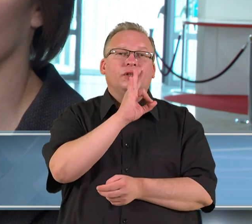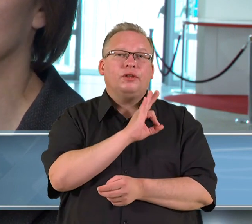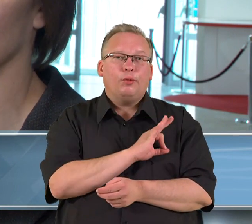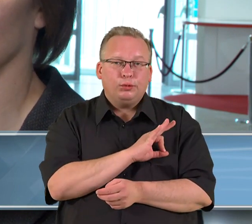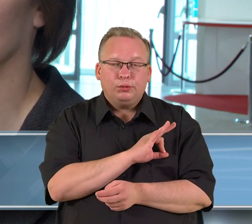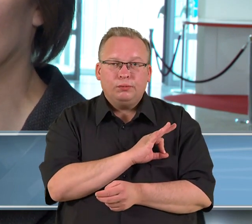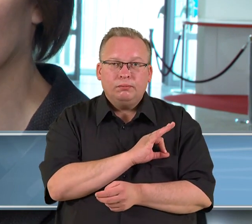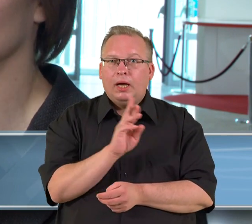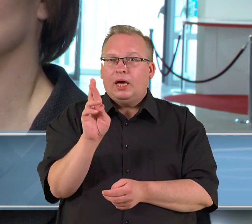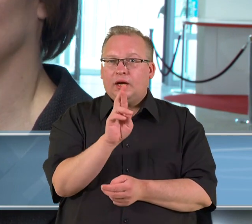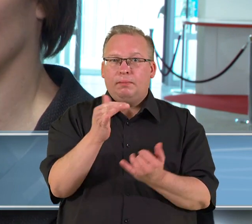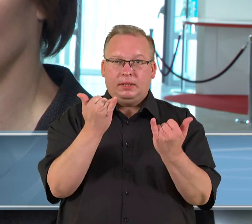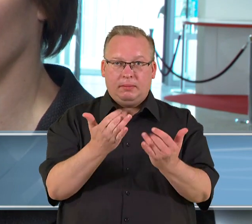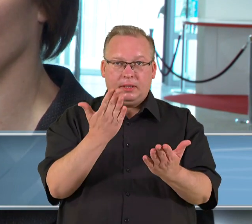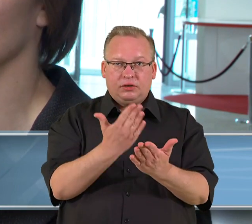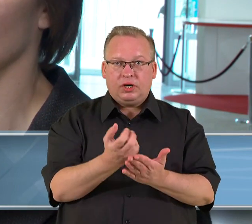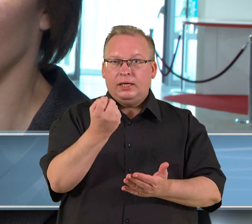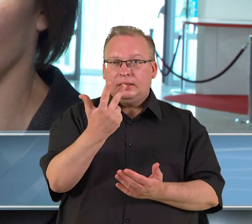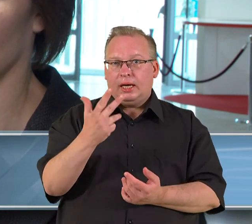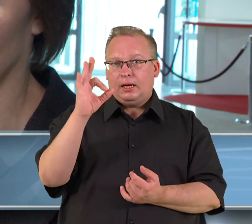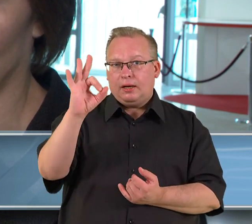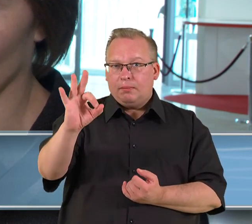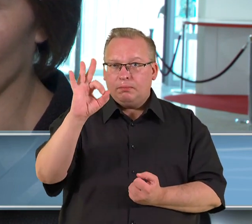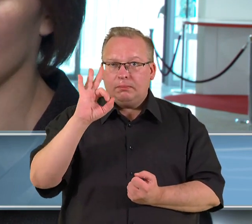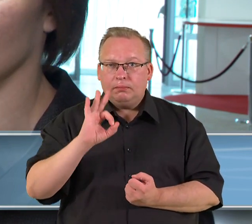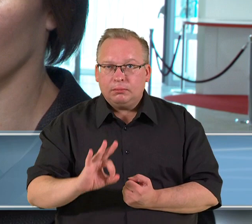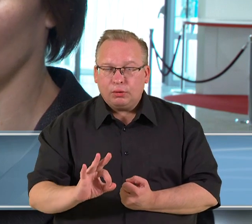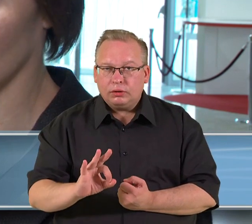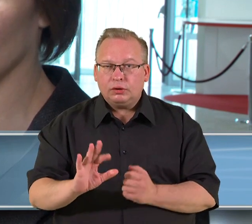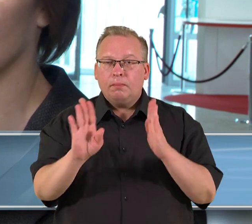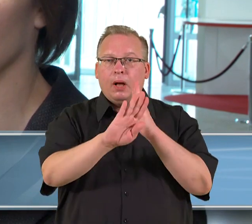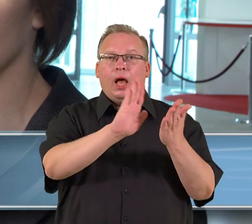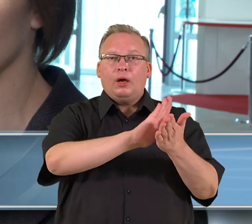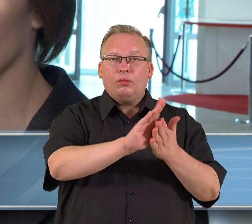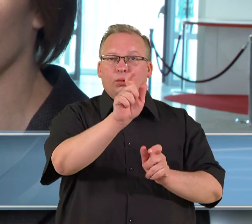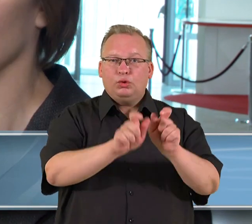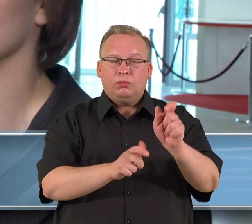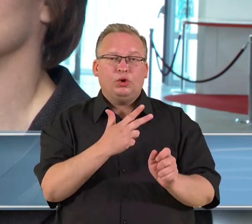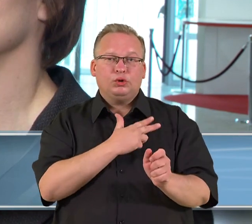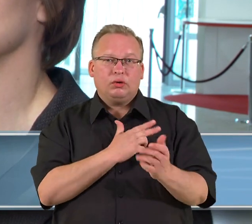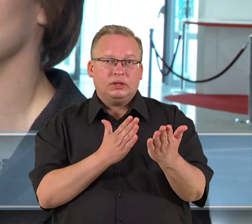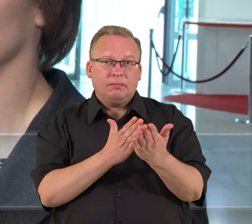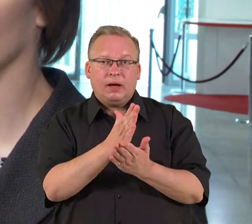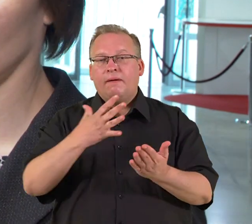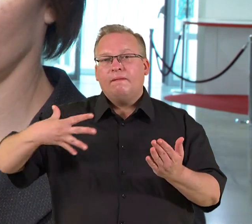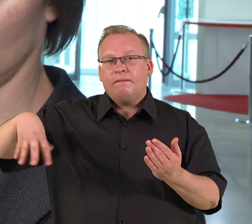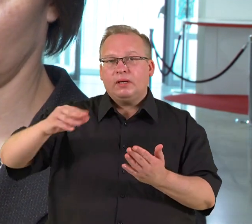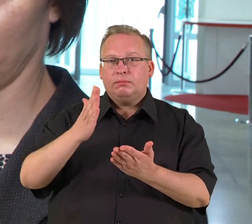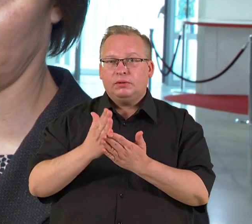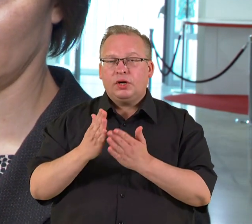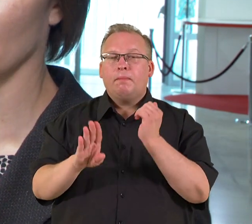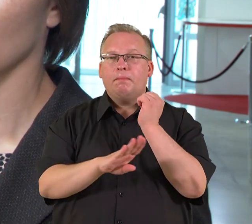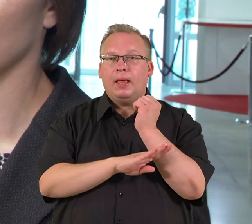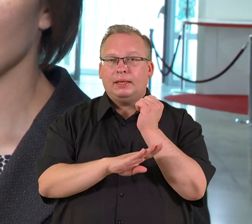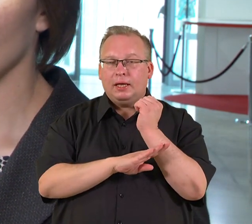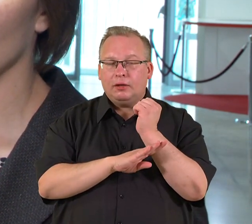Šiai minutiai yra 13 procentų ekologijai ir žmonėms, socialiniai sričiai, viskas kitas yra medinos gavybai.